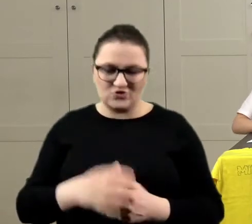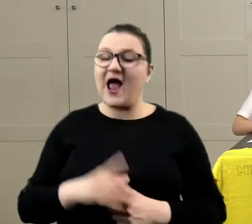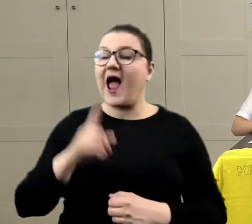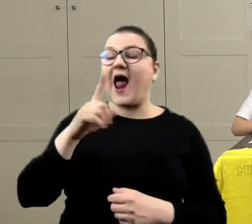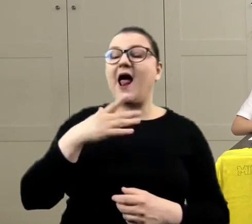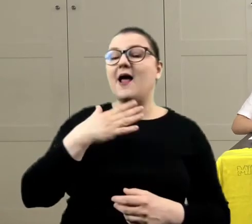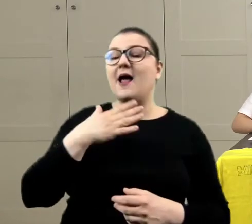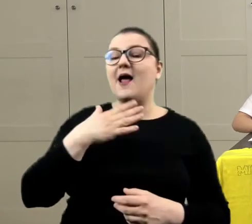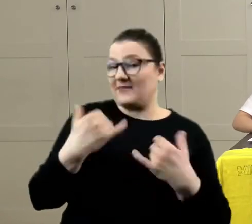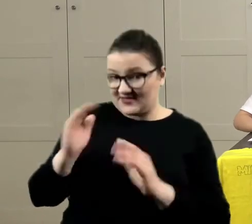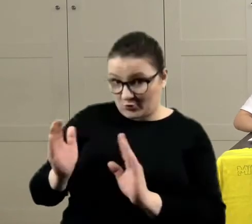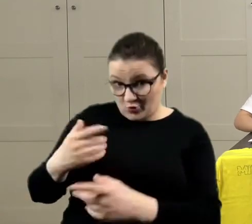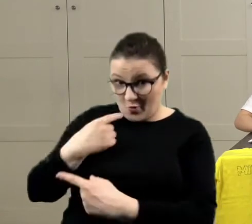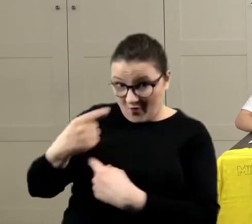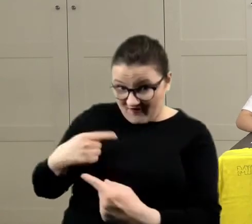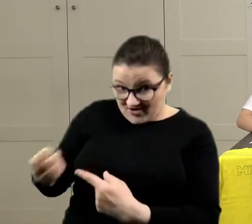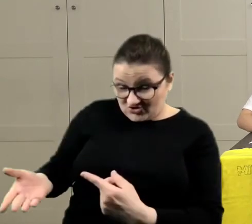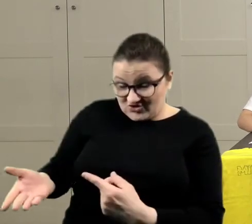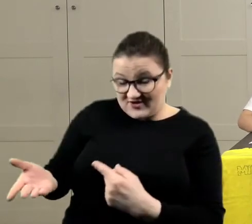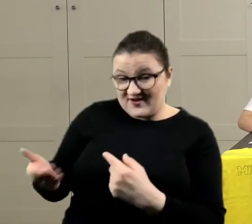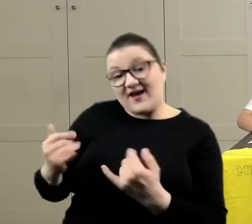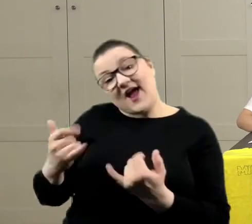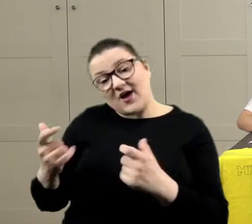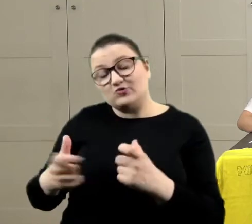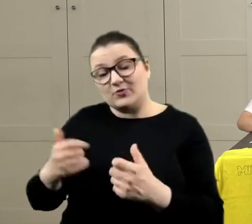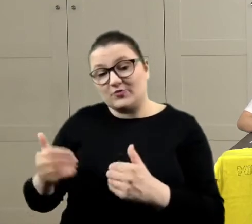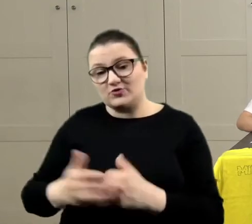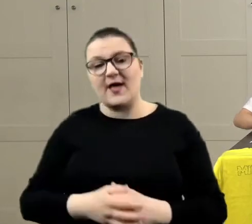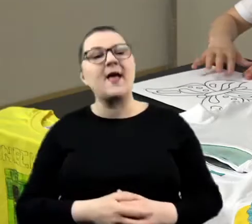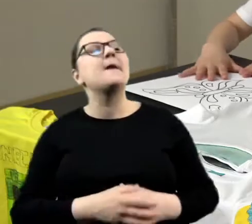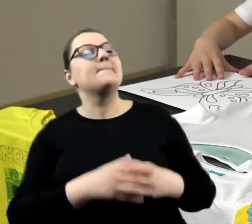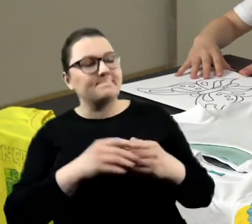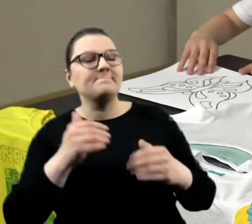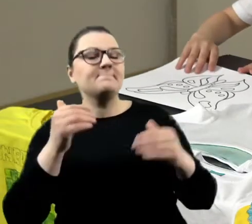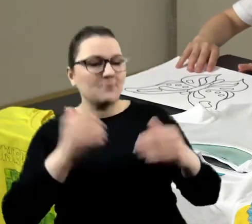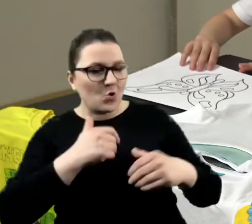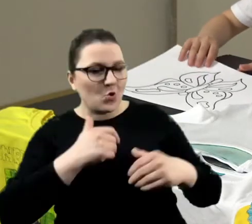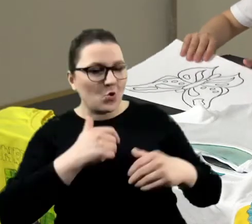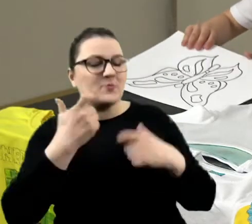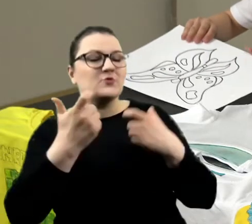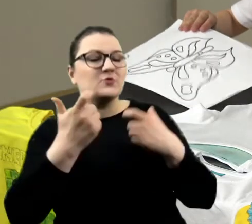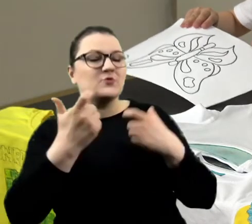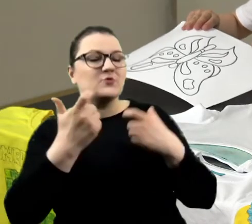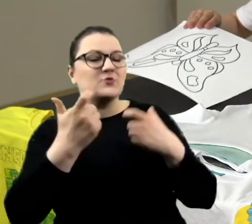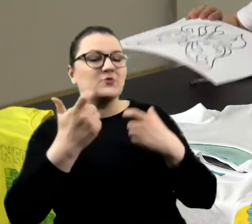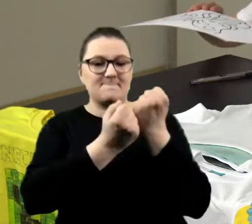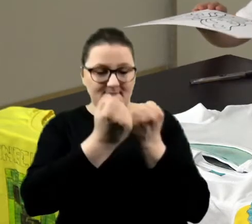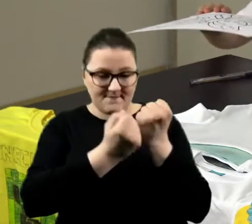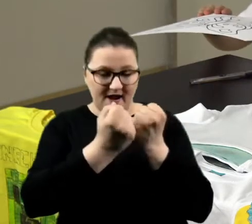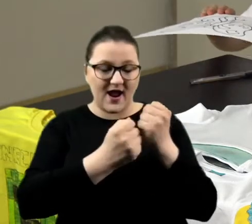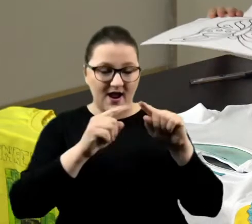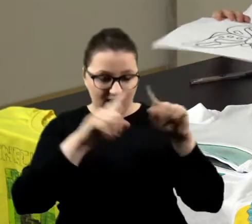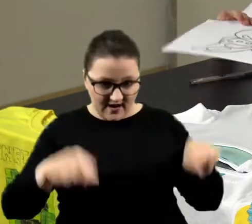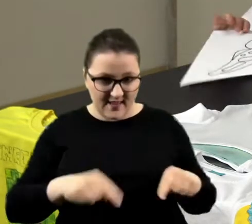sposób. Hela, opowiesz o tym sposobie, jak możemy zrobić? Możemy zrobić, że na kartce jest namalowane, a tą